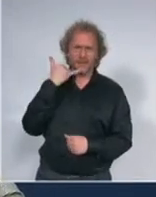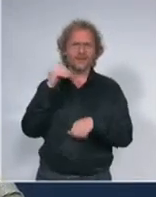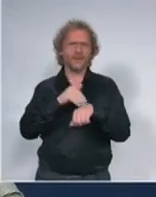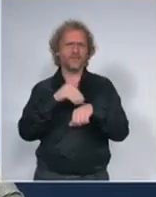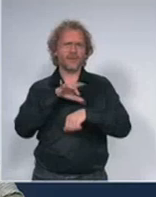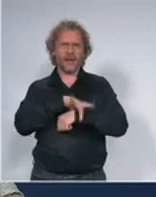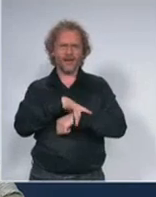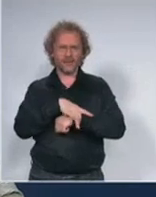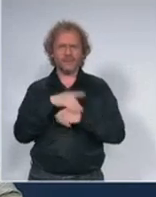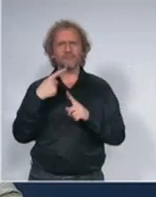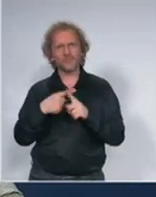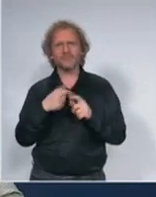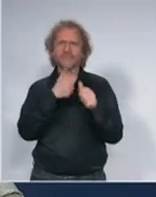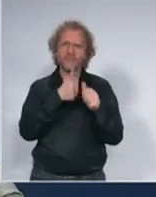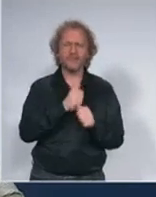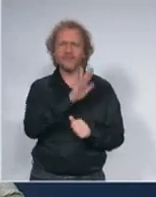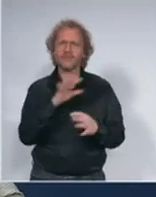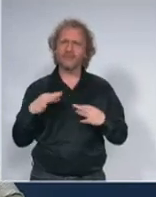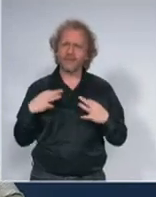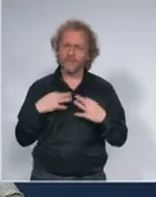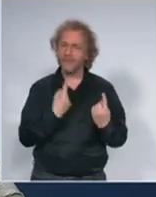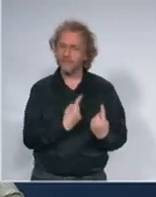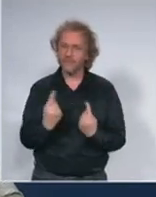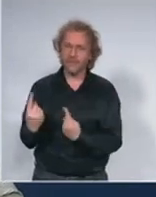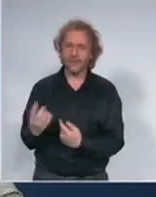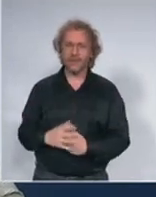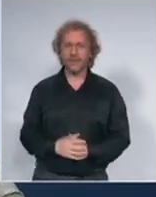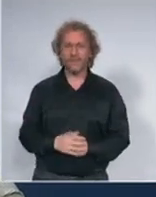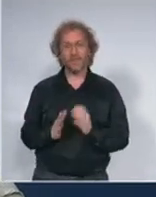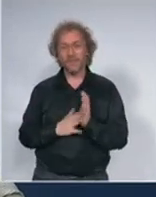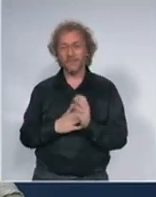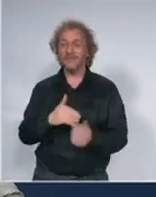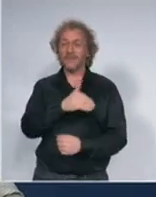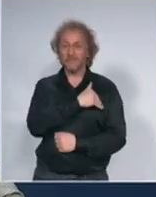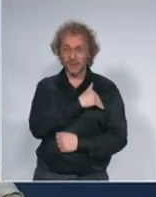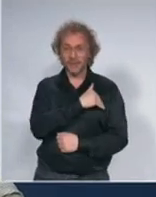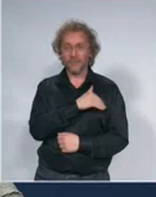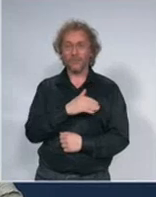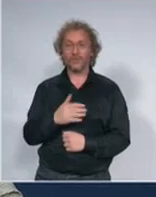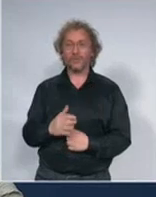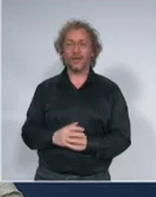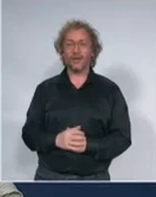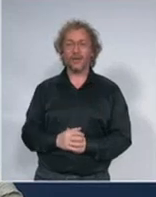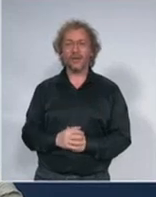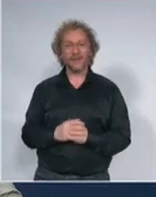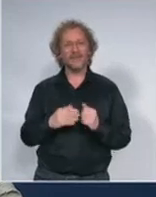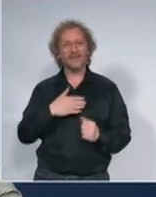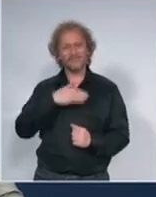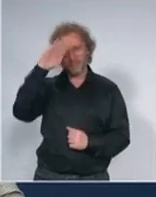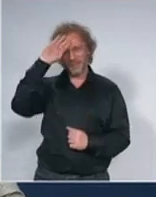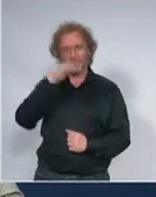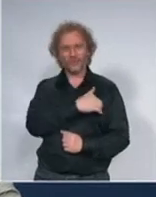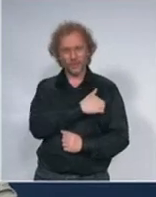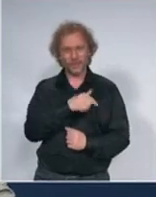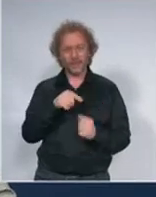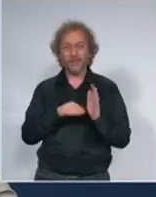njihovo zdravstveno stanje ukoliko imaju tu temperaturu subfebrilnu one se prate i to nije indikacija